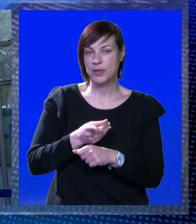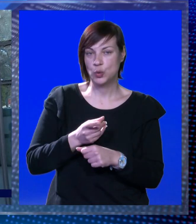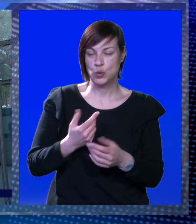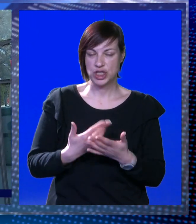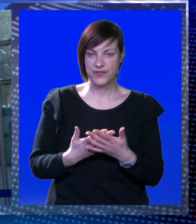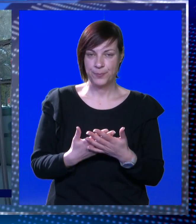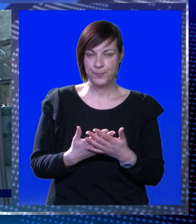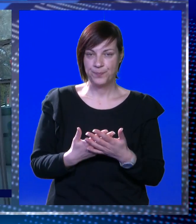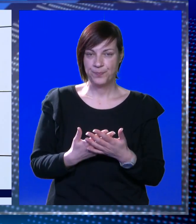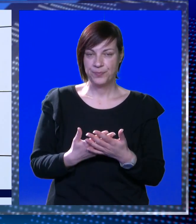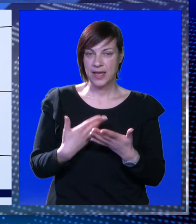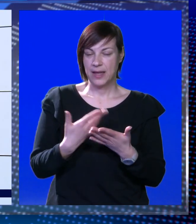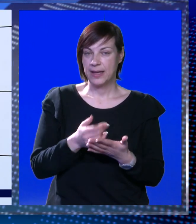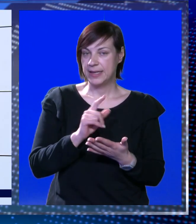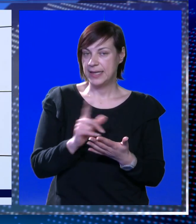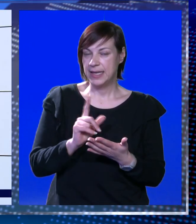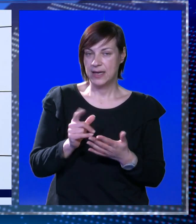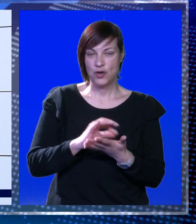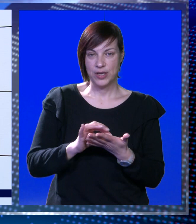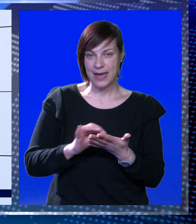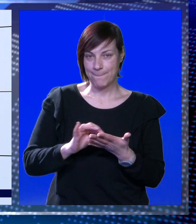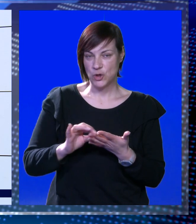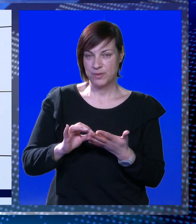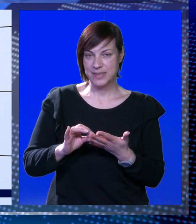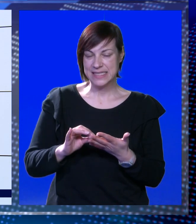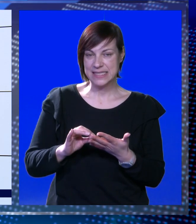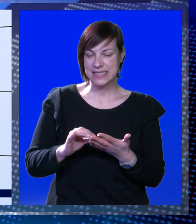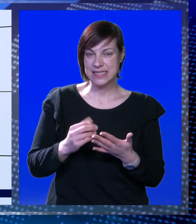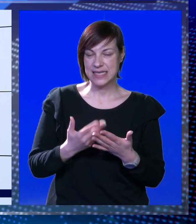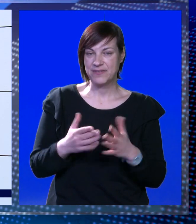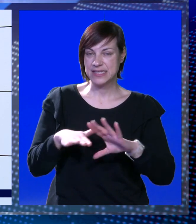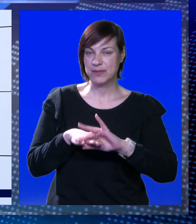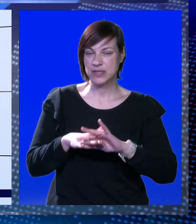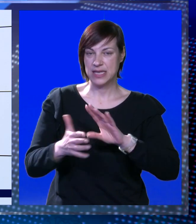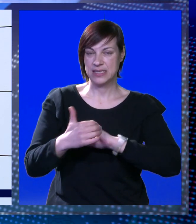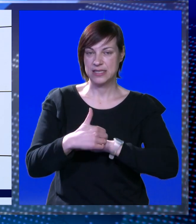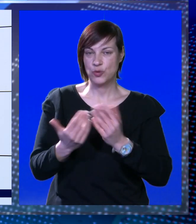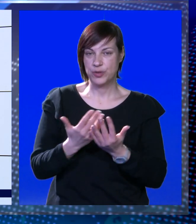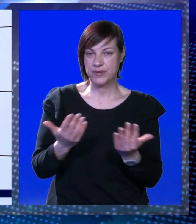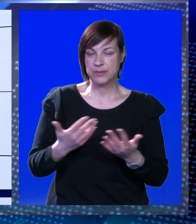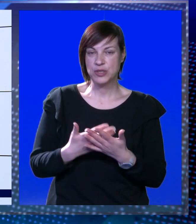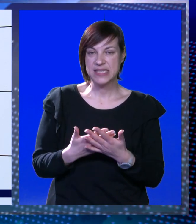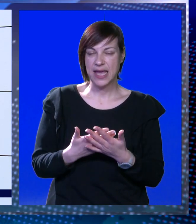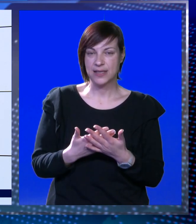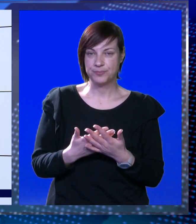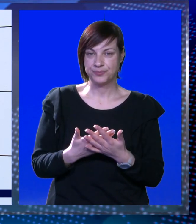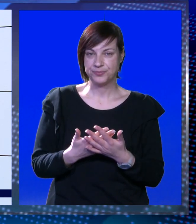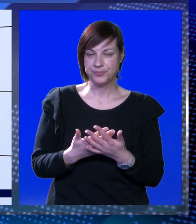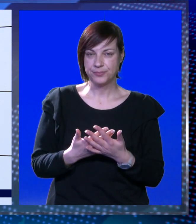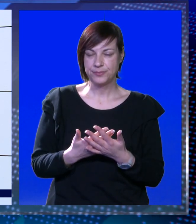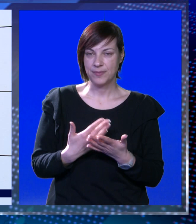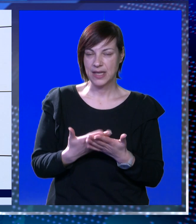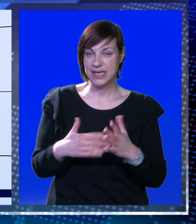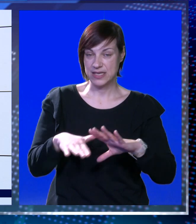biti utuživi. A pogotovo nikako ih ne potpisivati za posljednice Duračke muzeja, kao što je bilo potpisano, jer